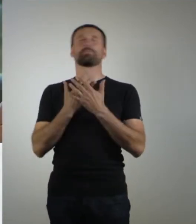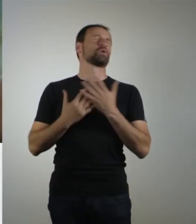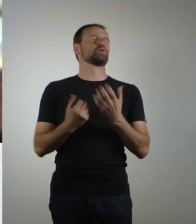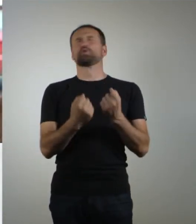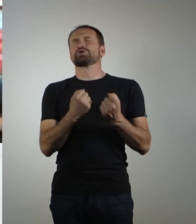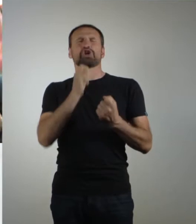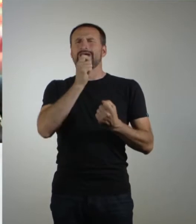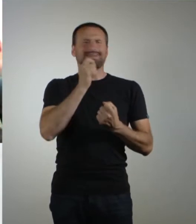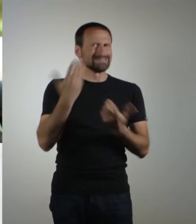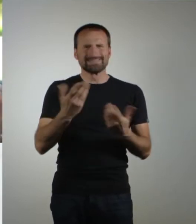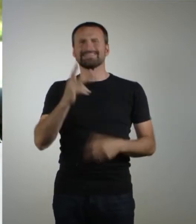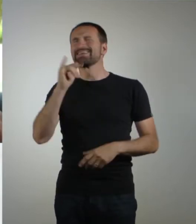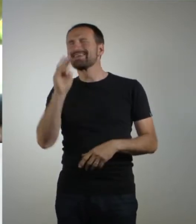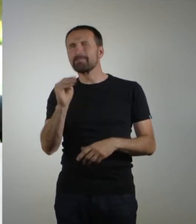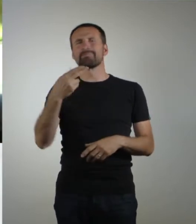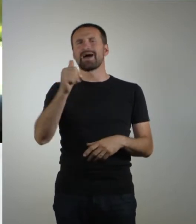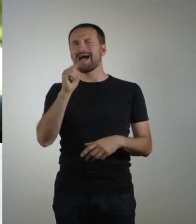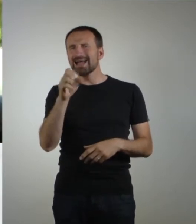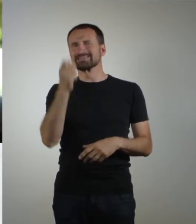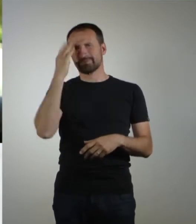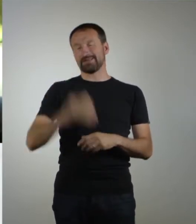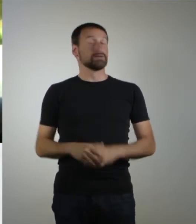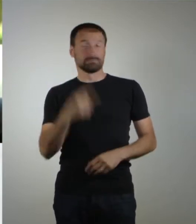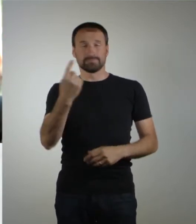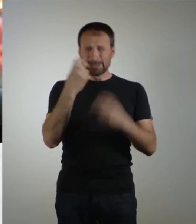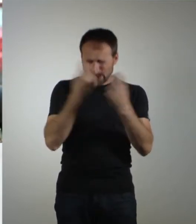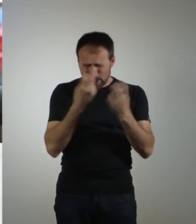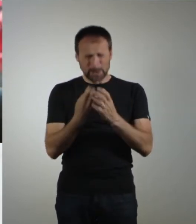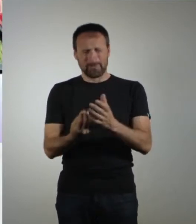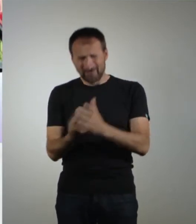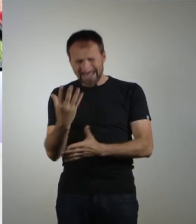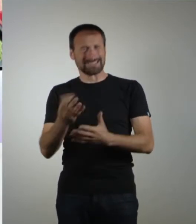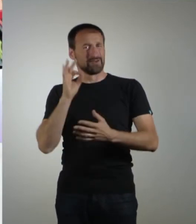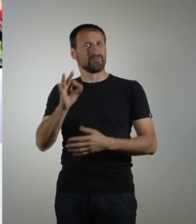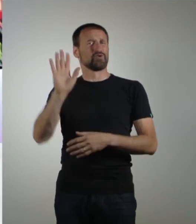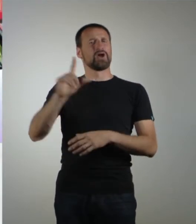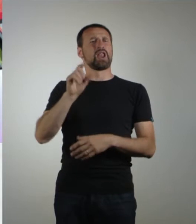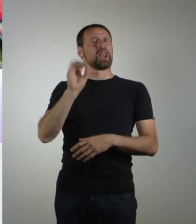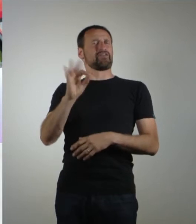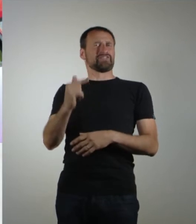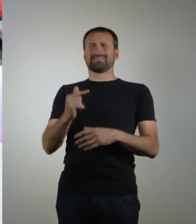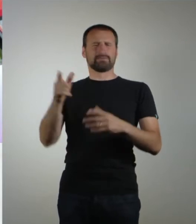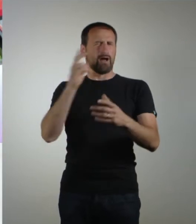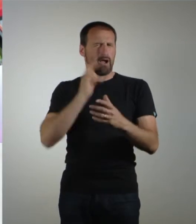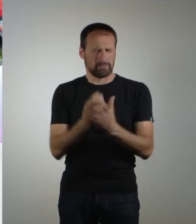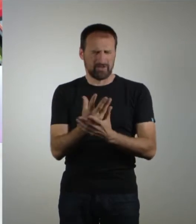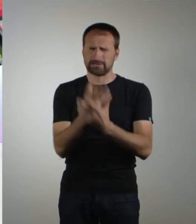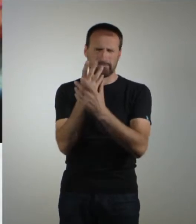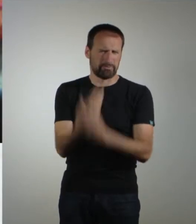Hansmann ist auf der Suche nach einer neuen dekorativen Pflanze für ihr Loft, nachdem sie die Alte jämmerlich hat verkümmern lassen. Dabei bekam sie